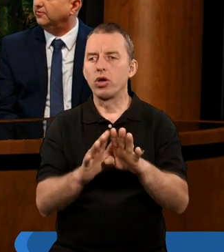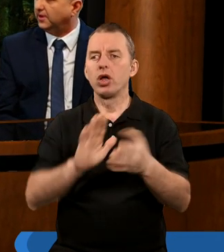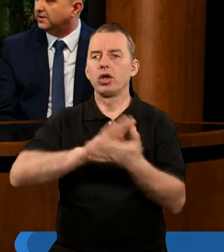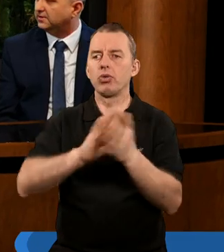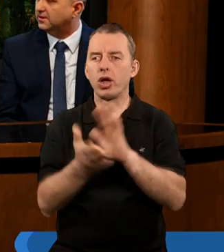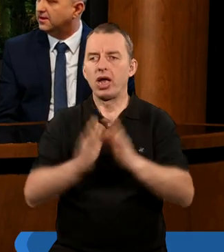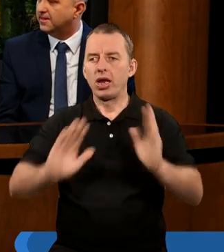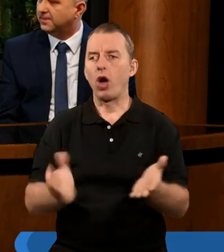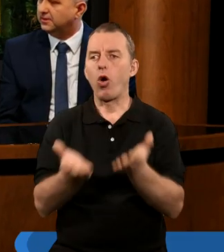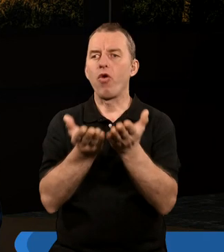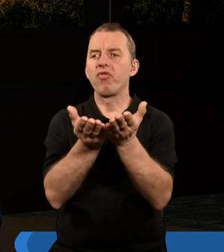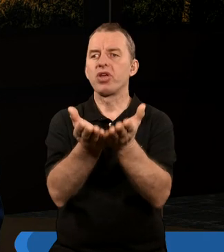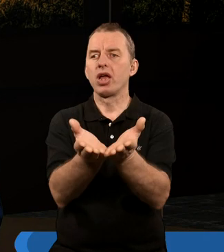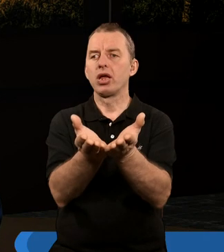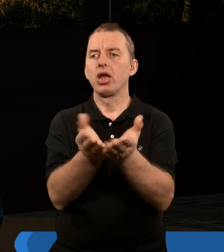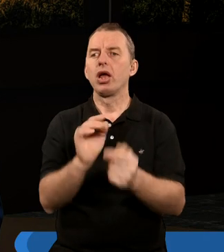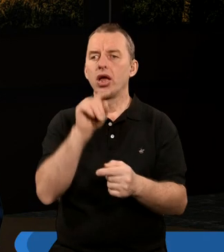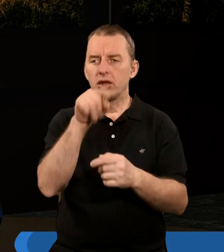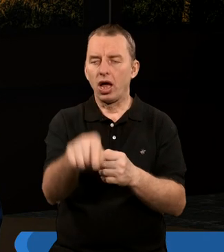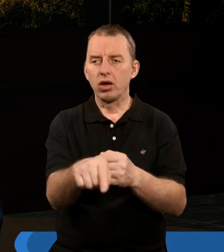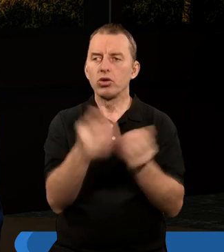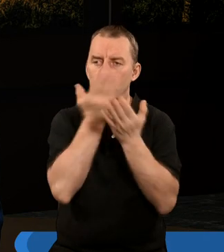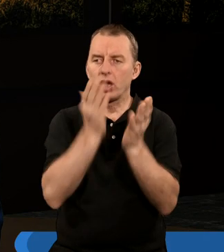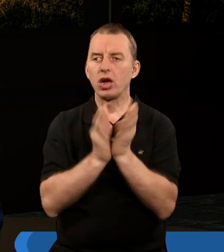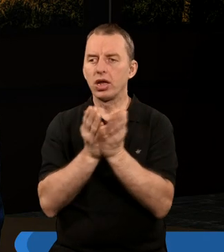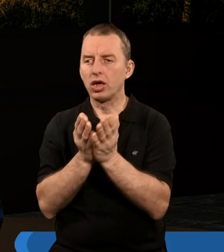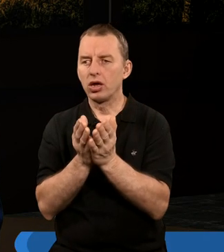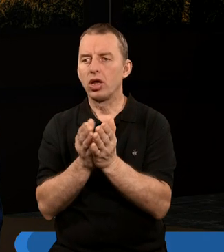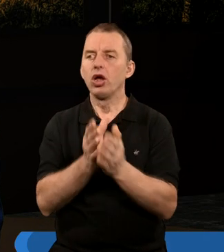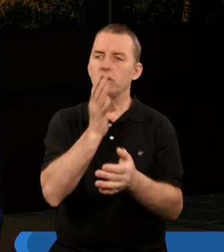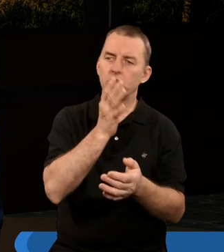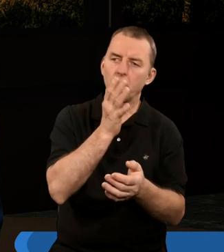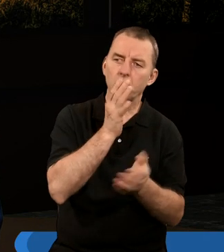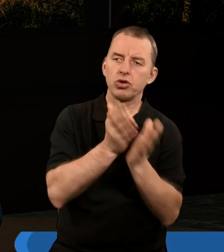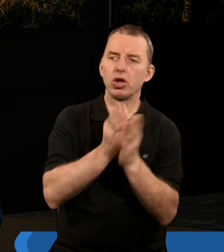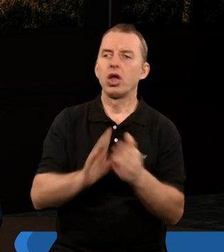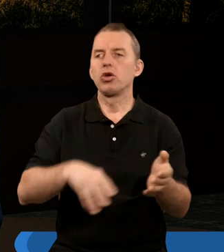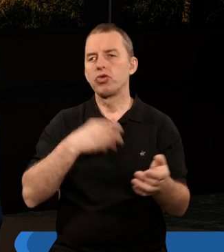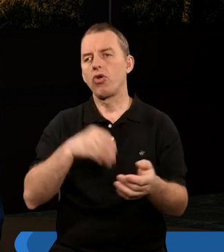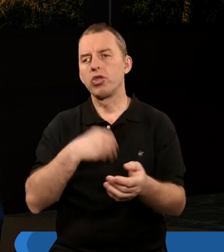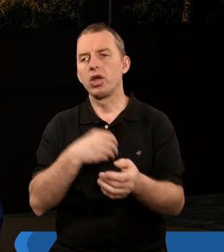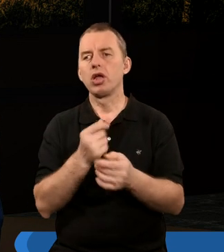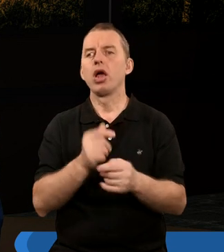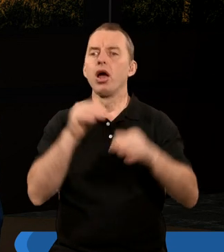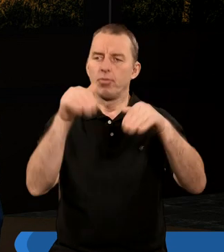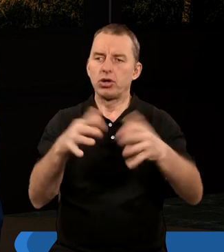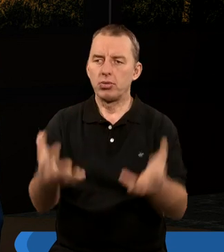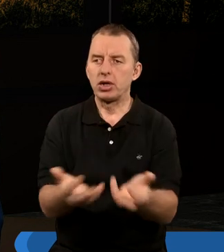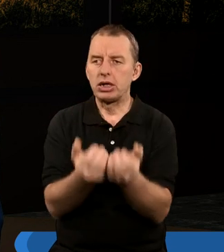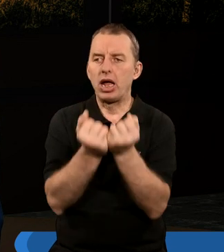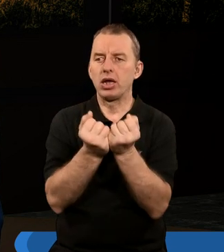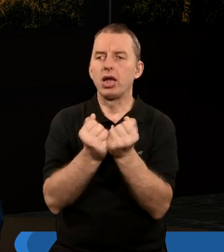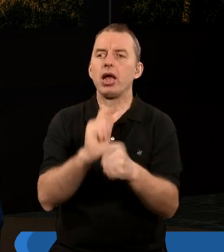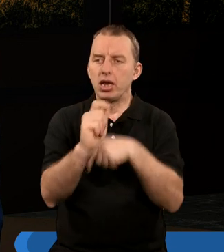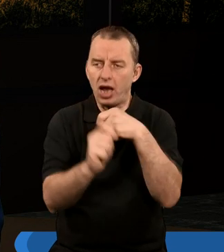składania ofiary. I czytając literaturę żydowską, czytając literaturę świątynną, możemy znaleźć